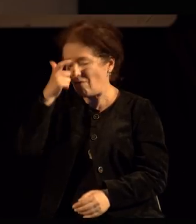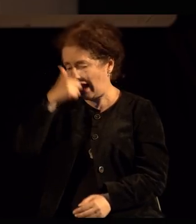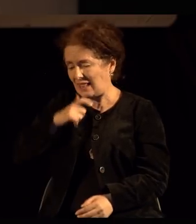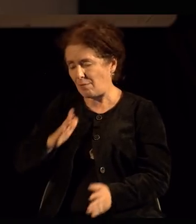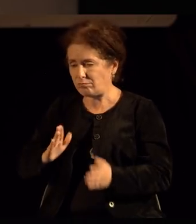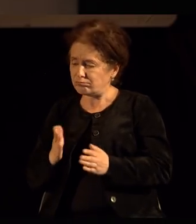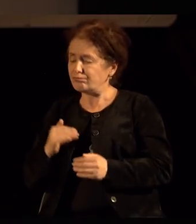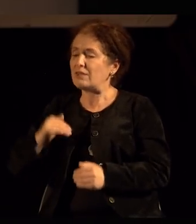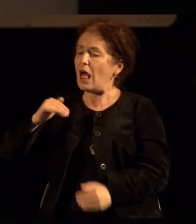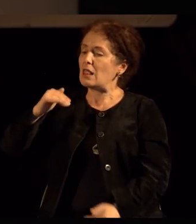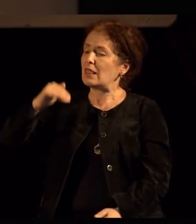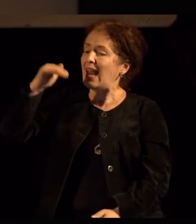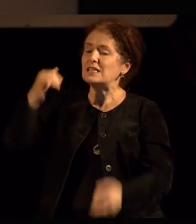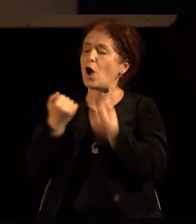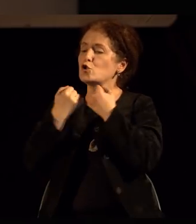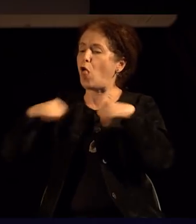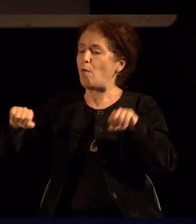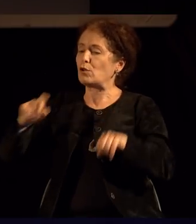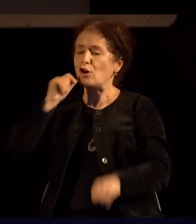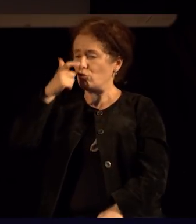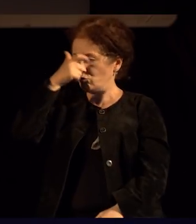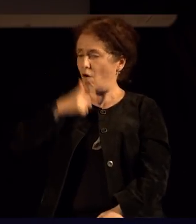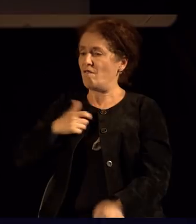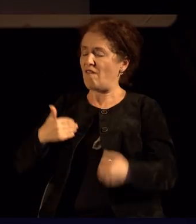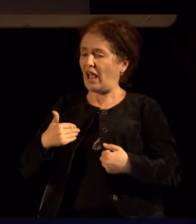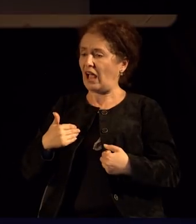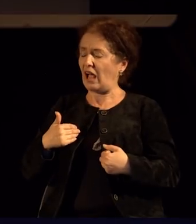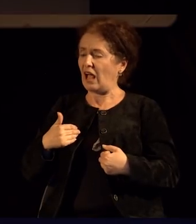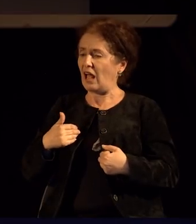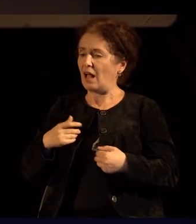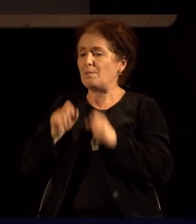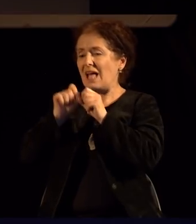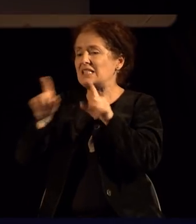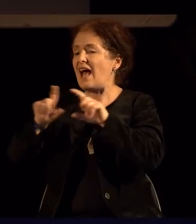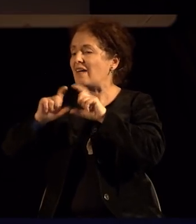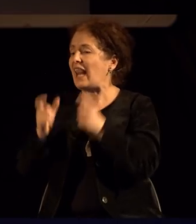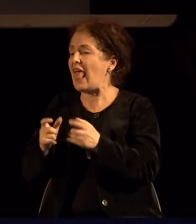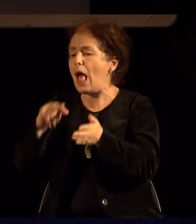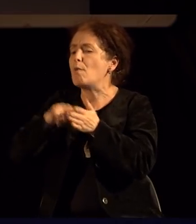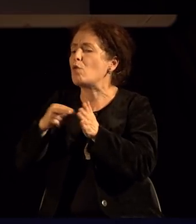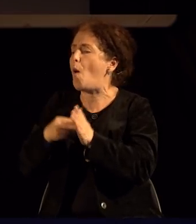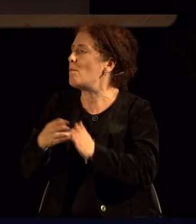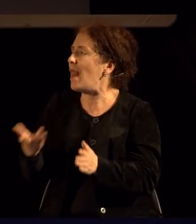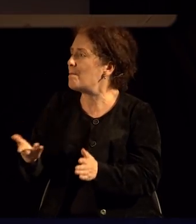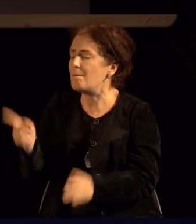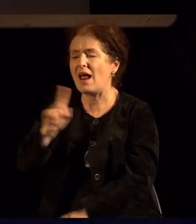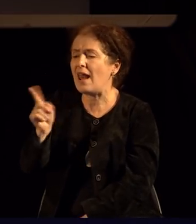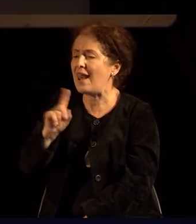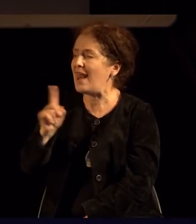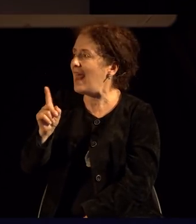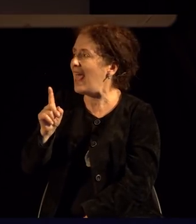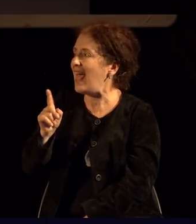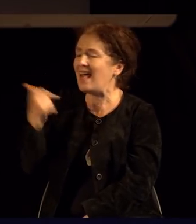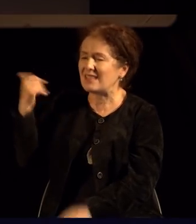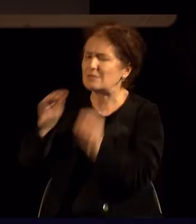да се изградуваме како слободни личности. И да завршам проблемот. Не е да се